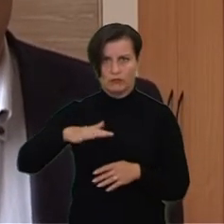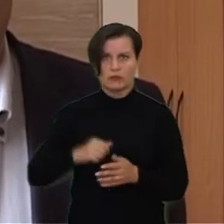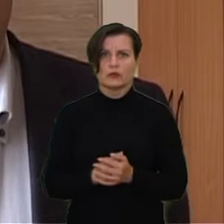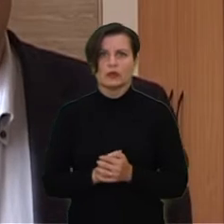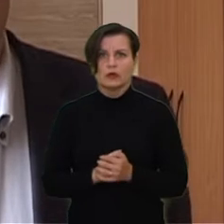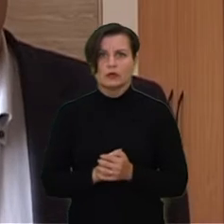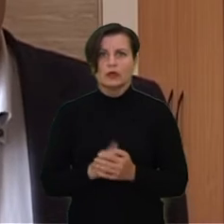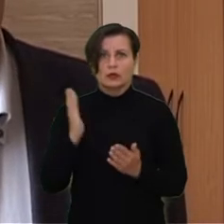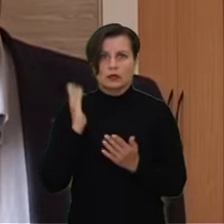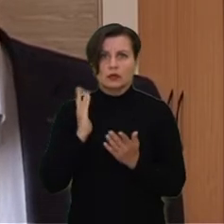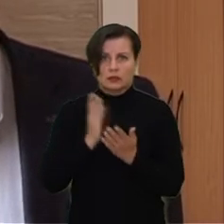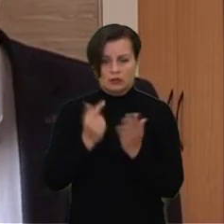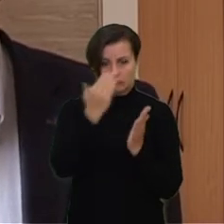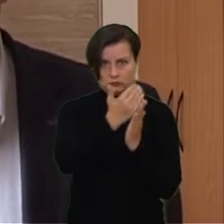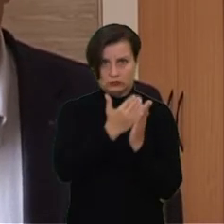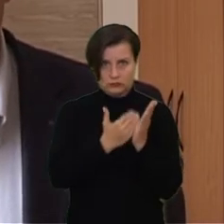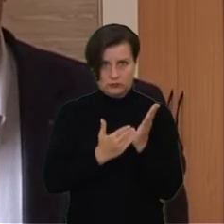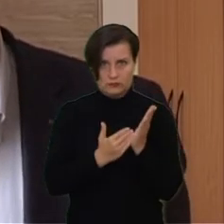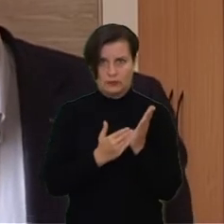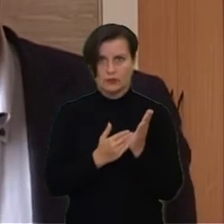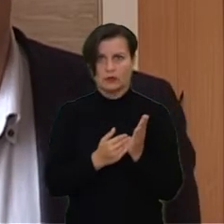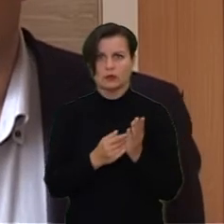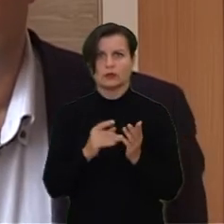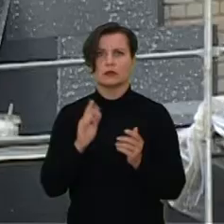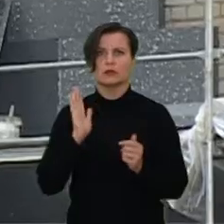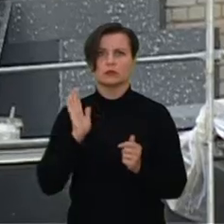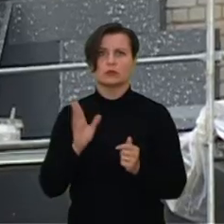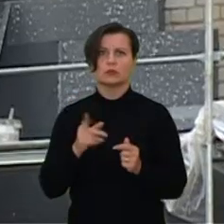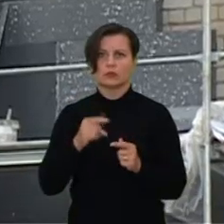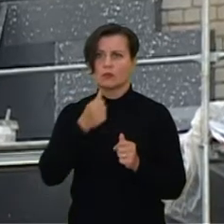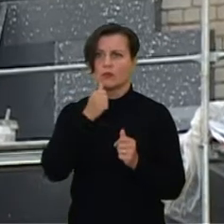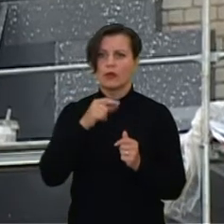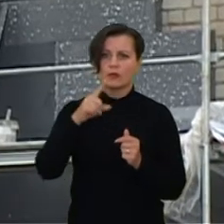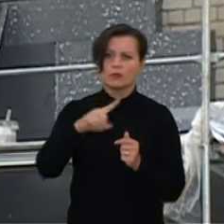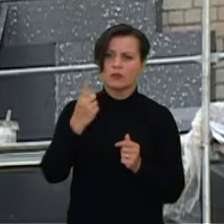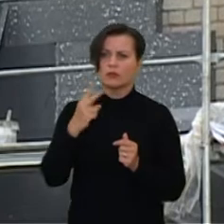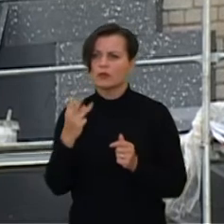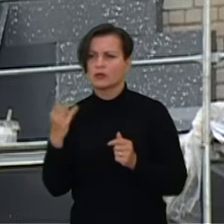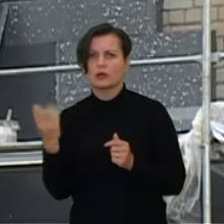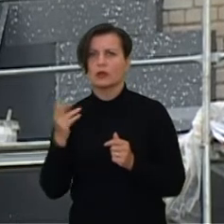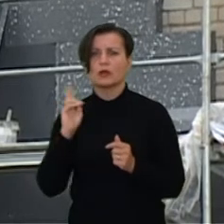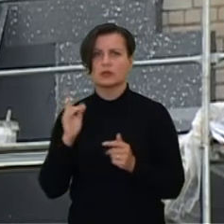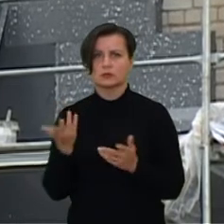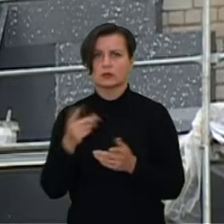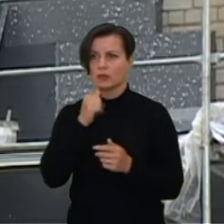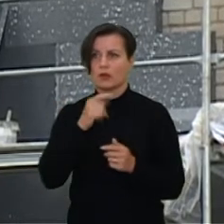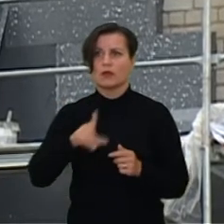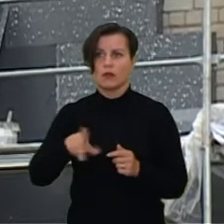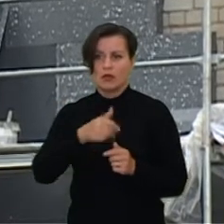Ir pagal nustatytus kriterijus, jie bus sustatyti vieną, šitai bus išreitinguoti, kad jie duoda